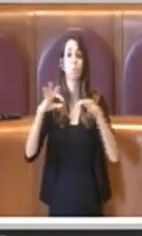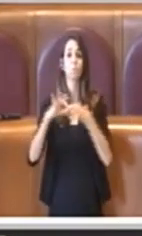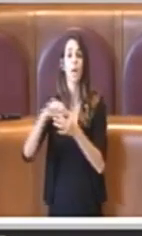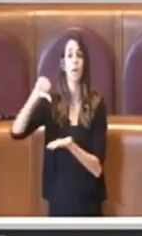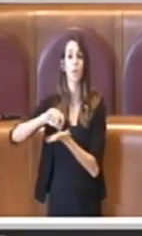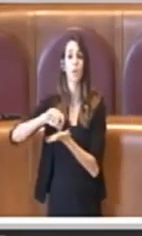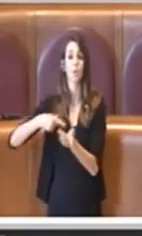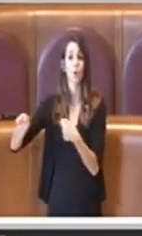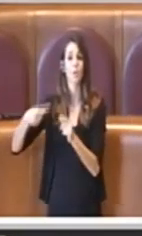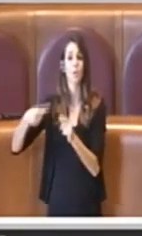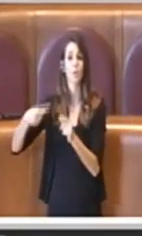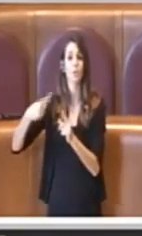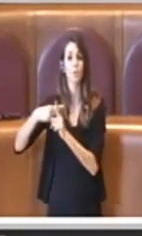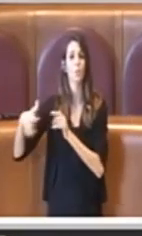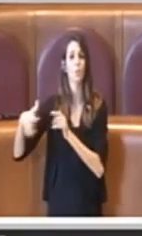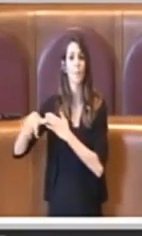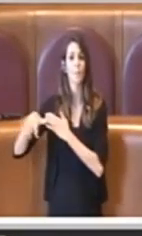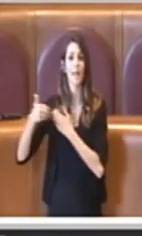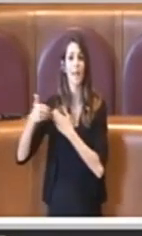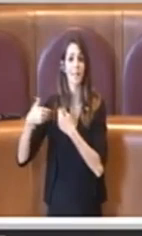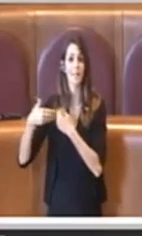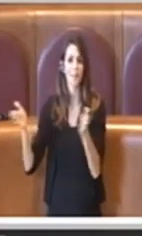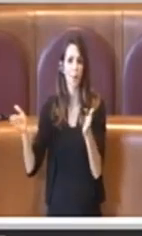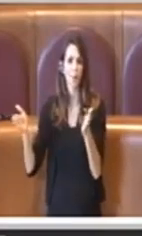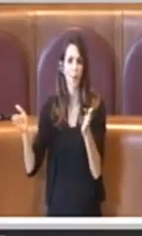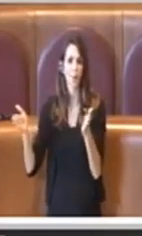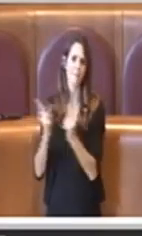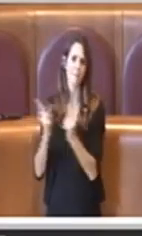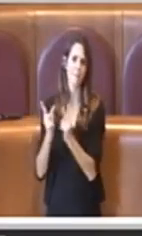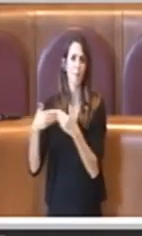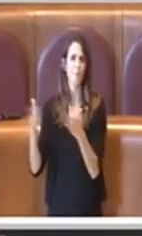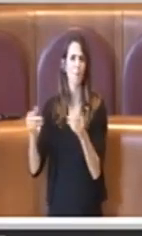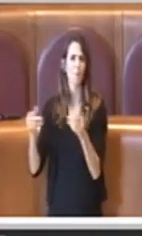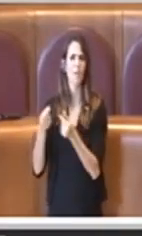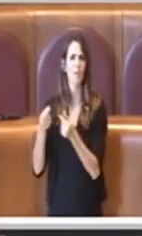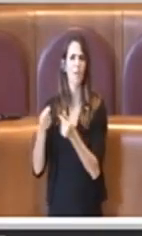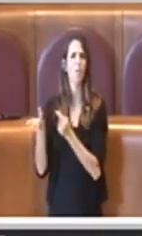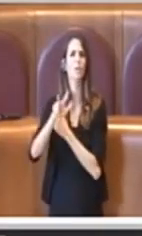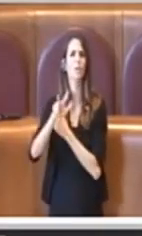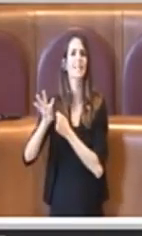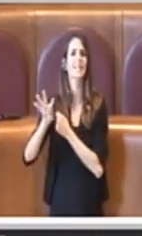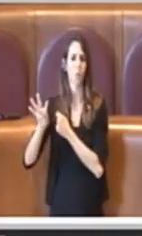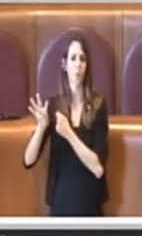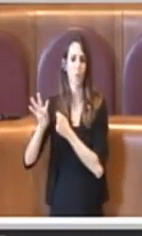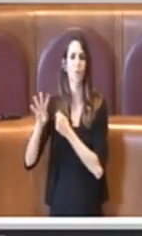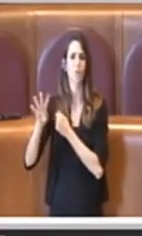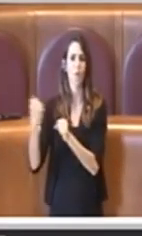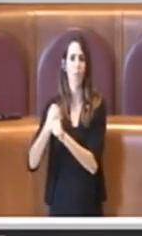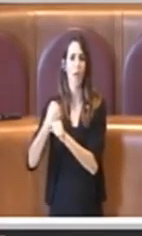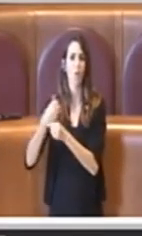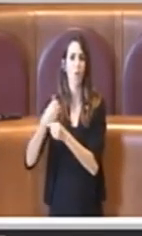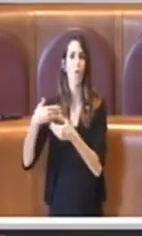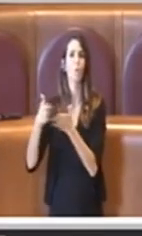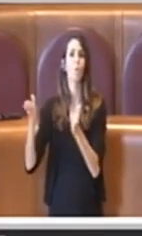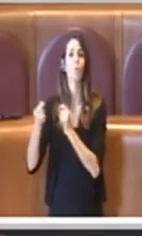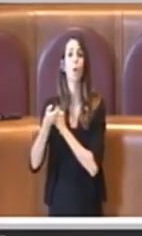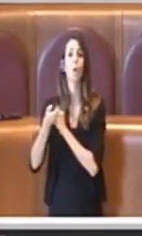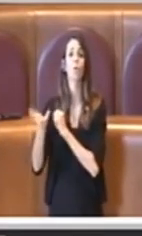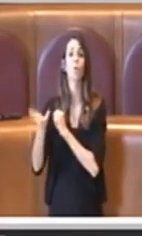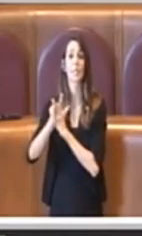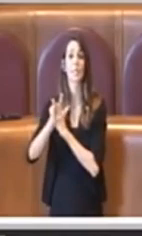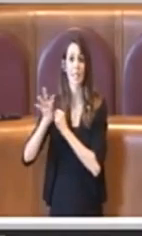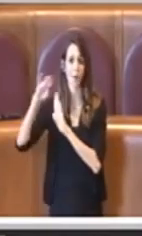piazza pubblica, che poi è l'opera pubblica numero 34 del